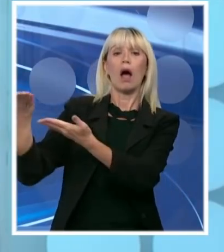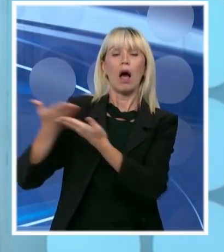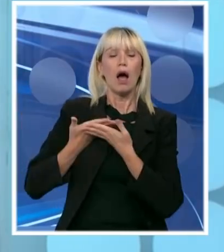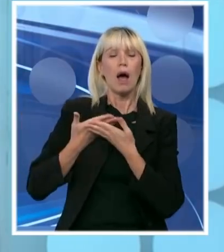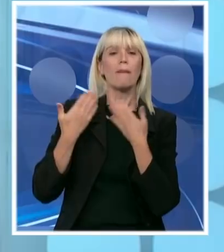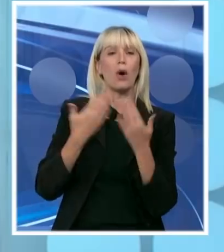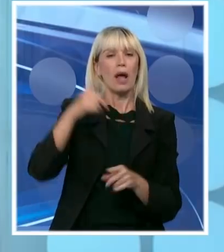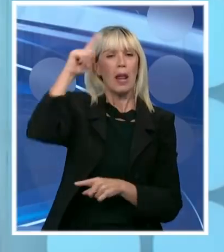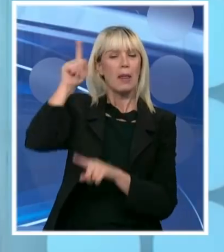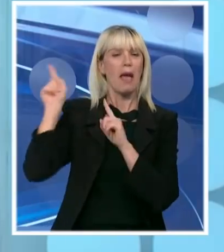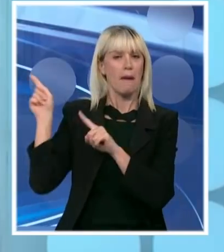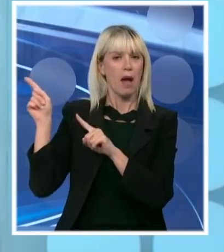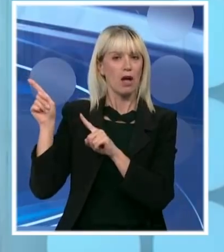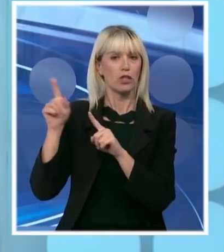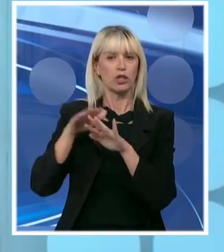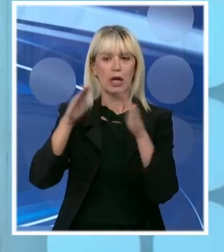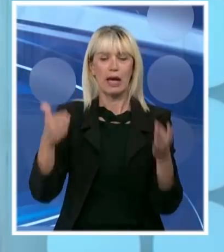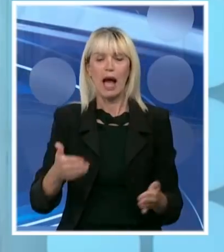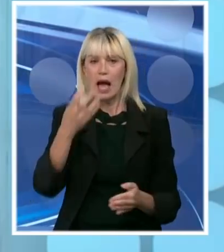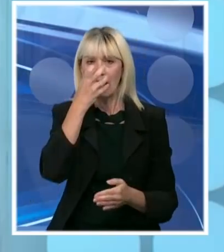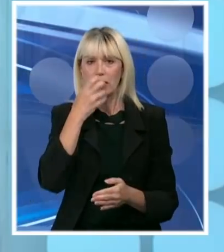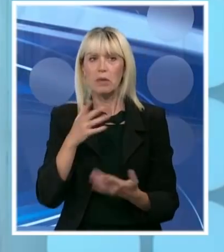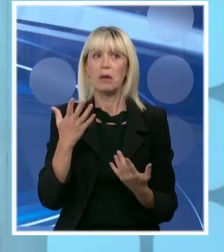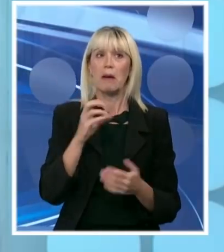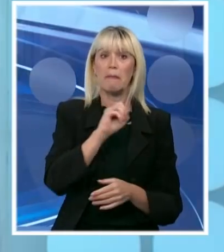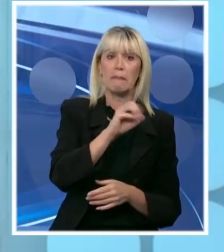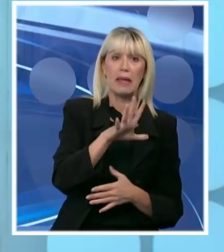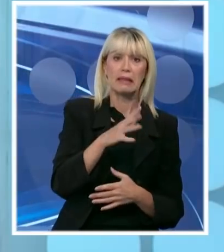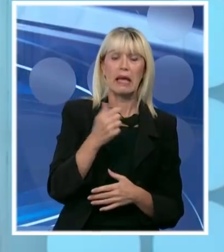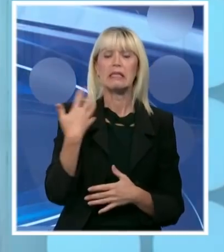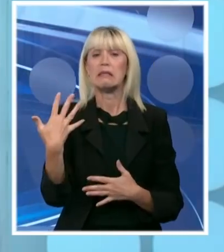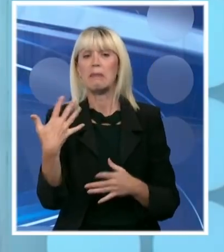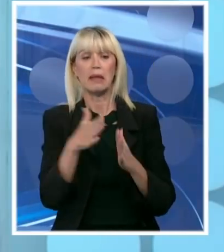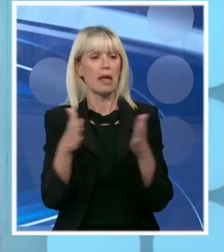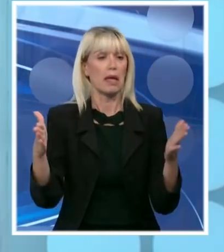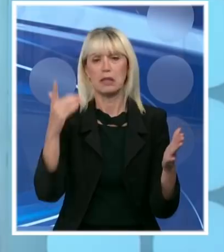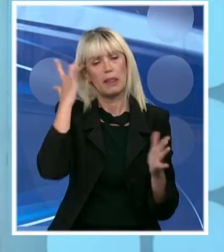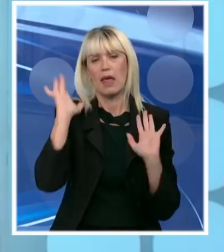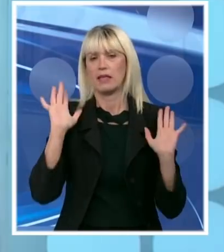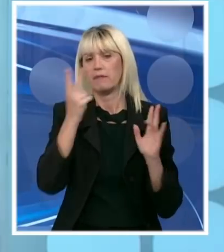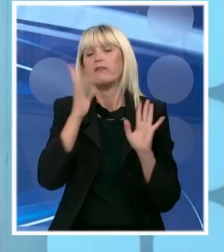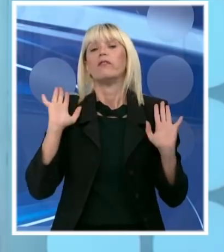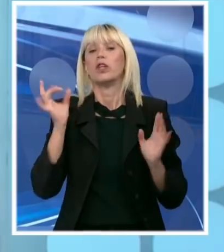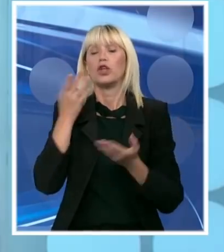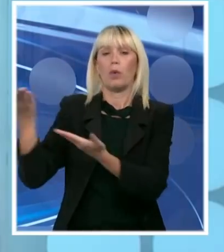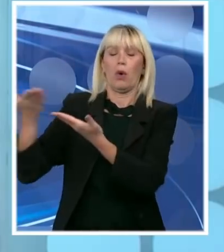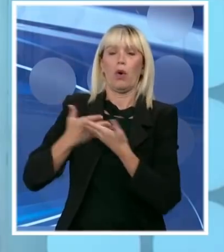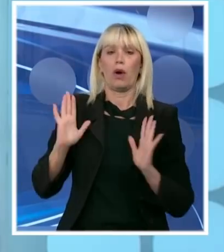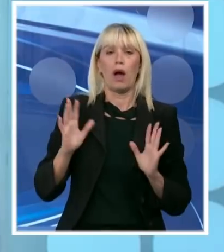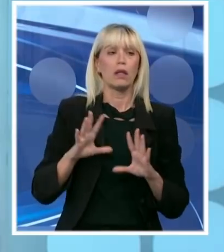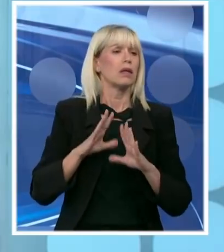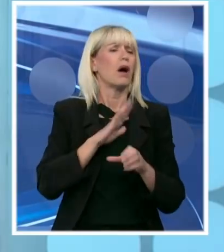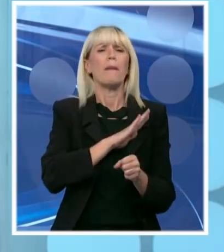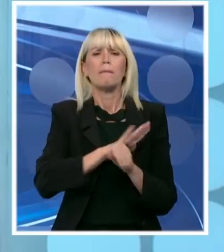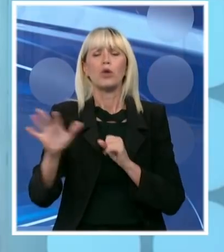respiratora. Ne znam da li će ih biti 15, ali će ih biti 50, vidjet ćemo. Dakle, mi smo potpuno, rekao bih, pripremljeni za to.